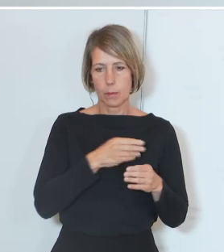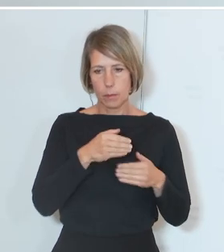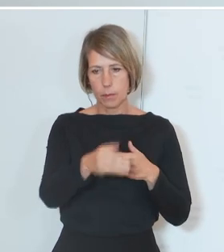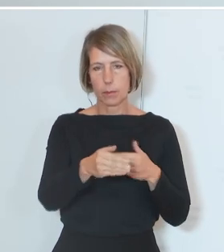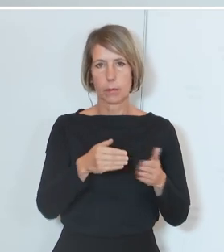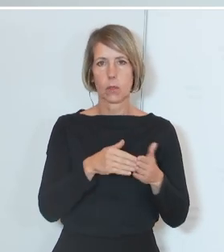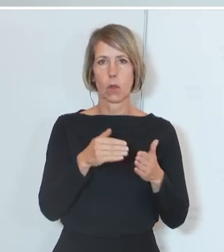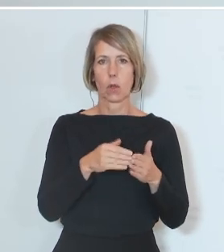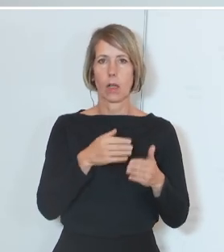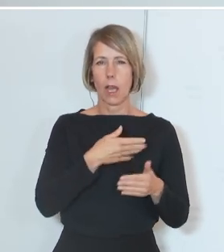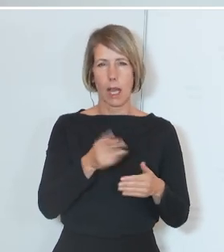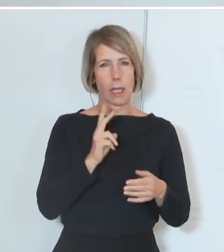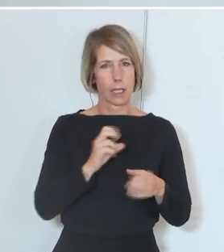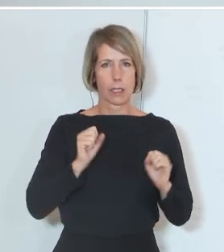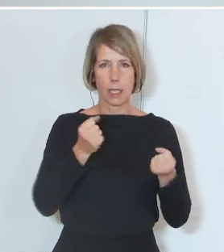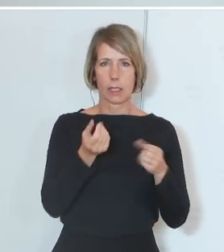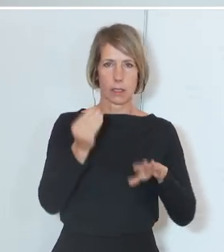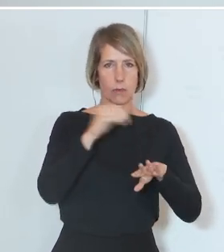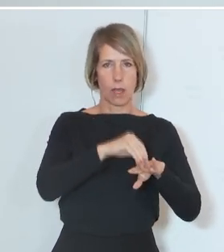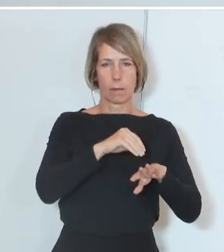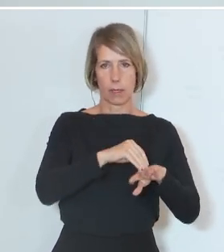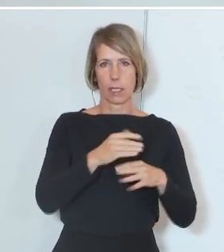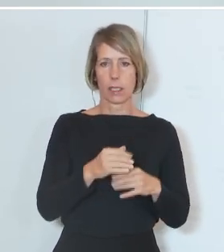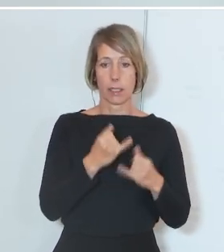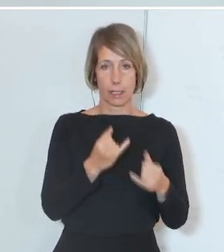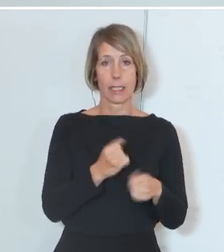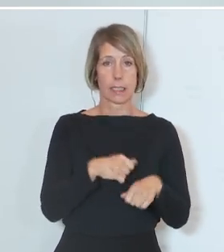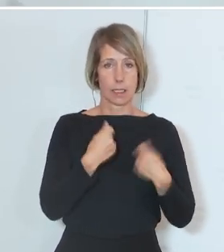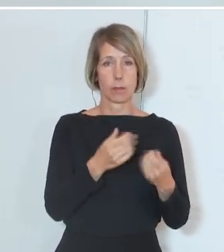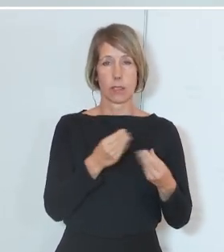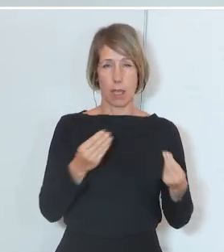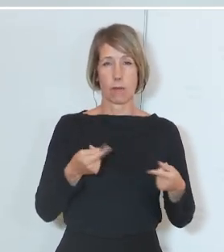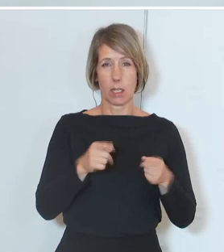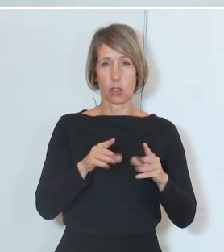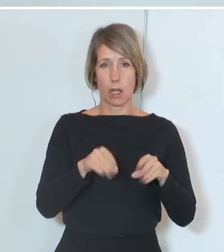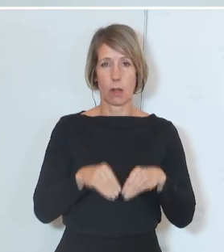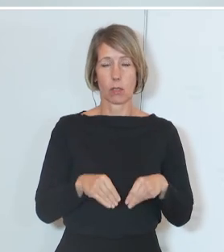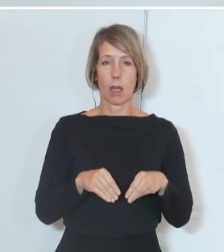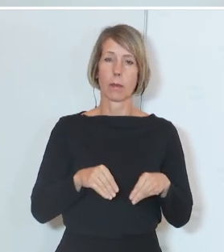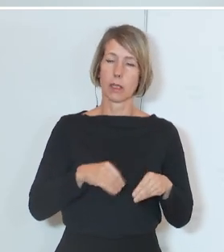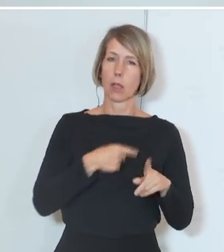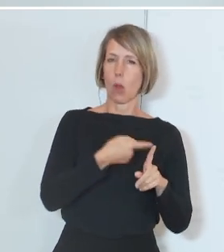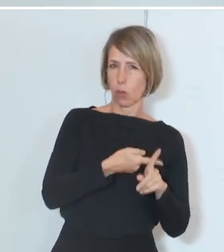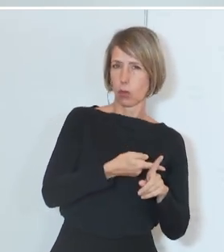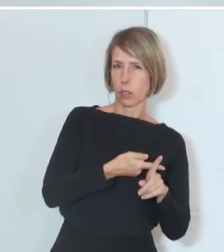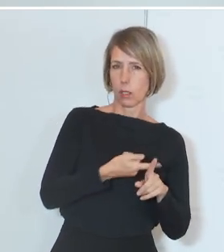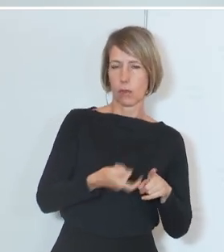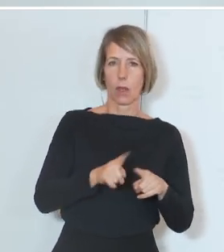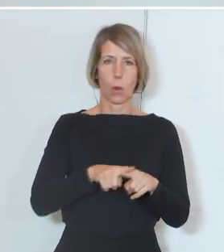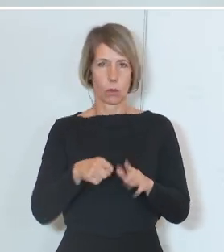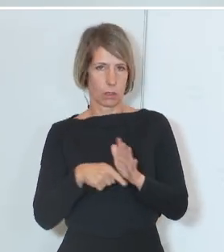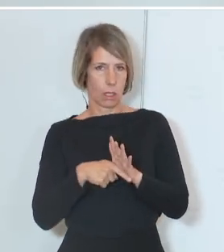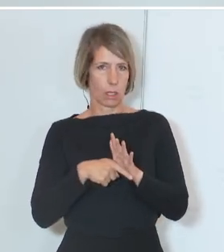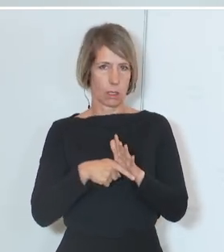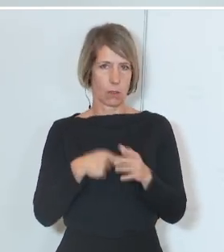in die Begutachtung einbringen können. Es gibt jetzt eine Vielzahl an Stellungnahmen, positive Stellungnahmen, negative Stellungnahmen.